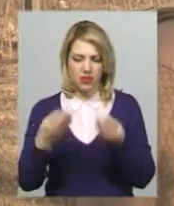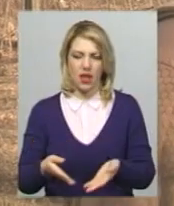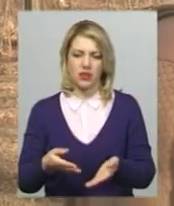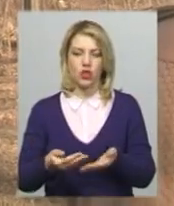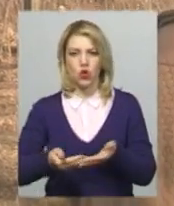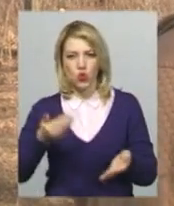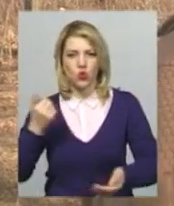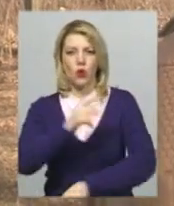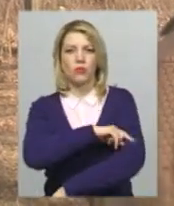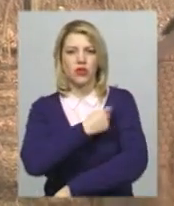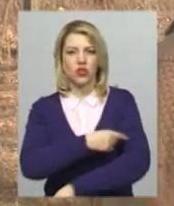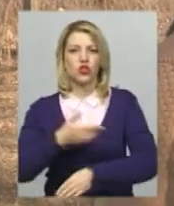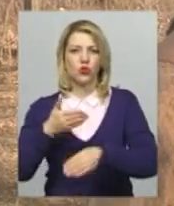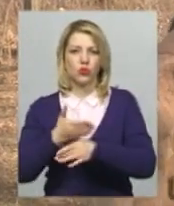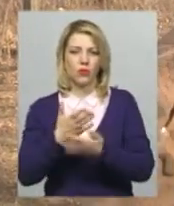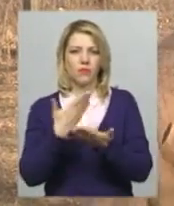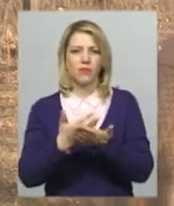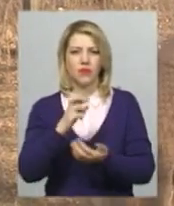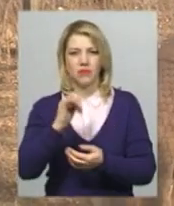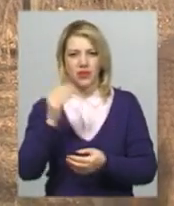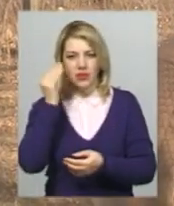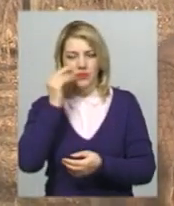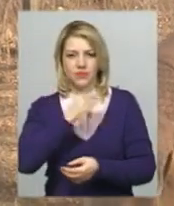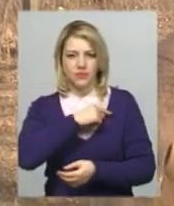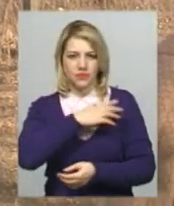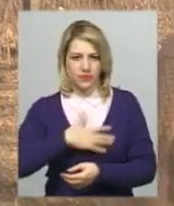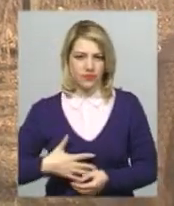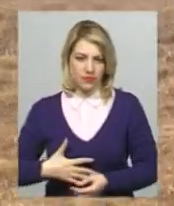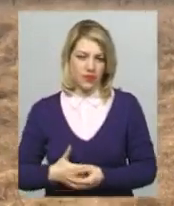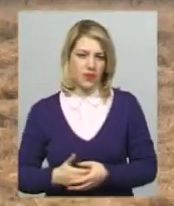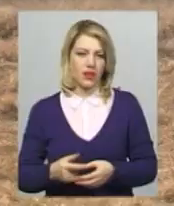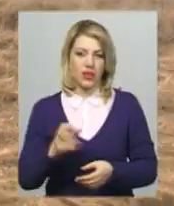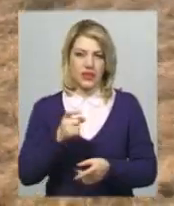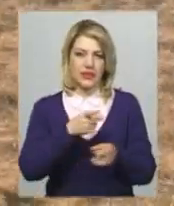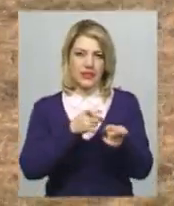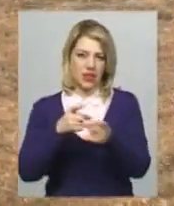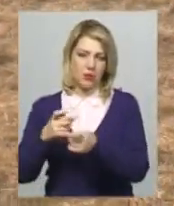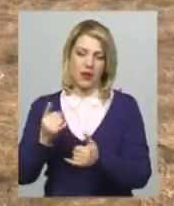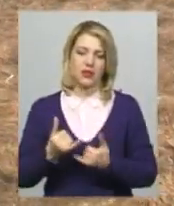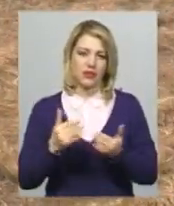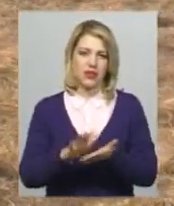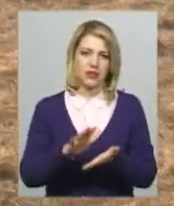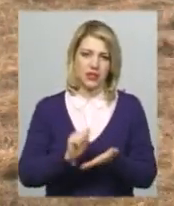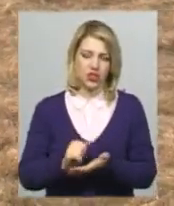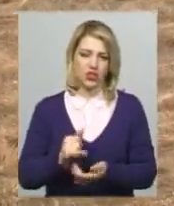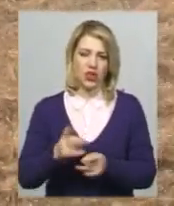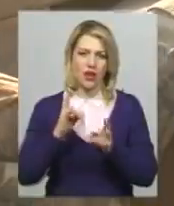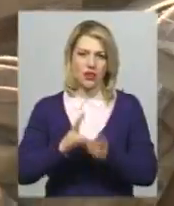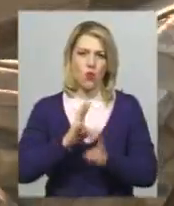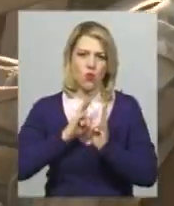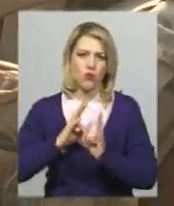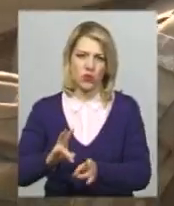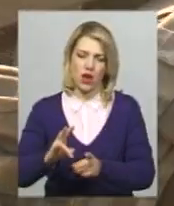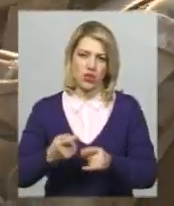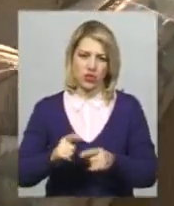орпоранному, накласти джогу. А тоді вже сама стрільба. Для знищення та ураження живої сили противника бійці